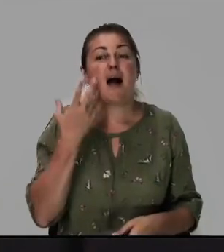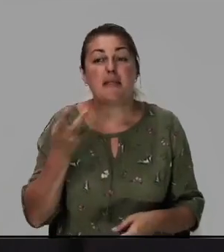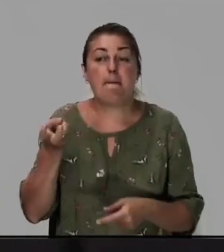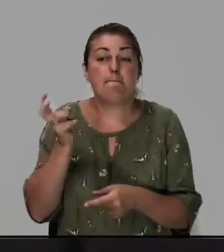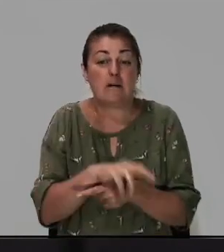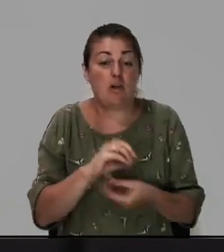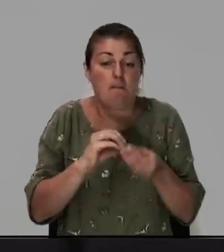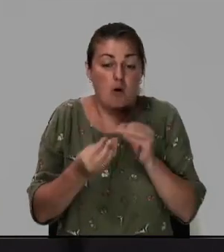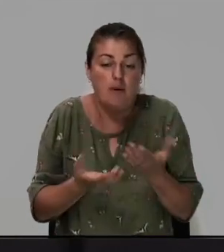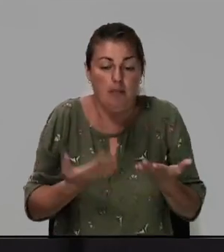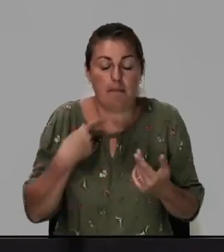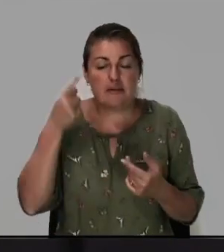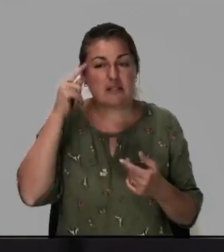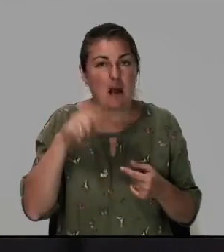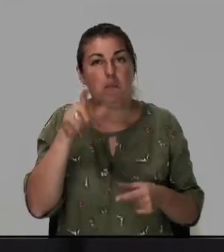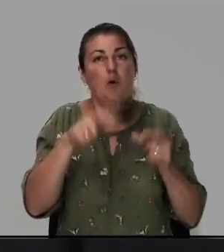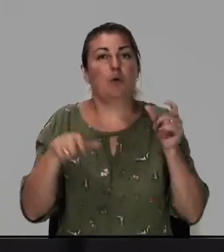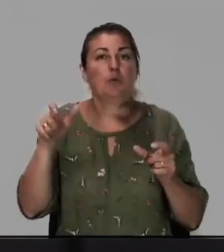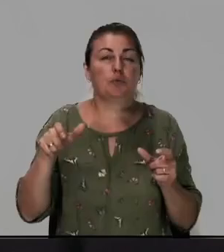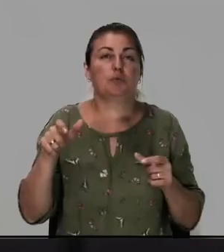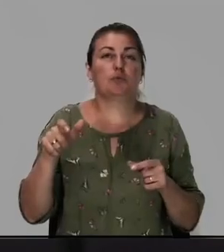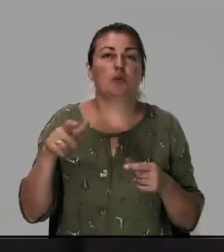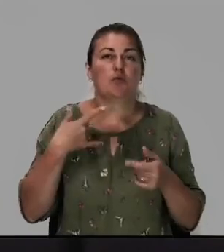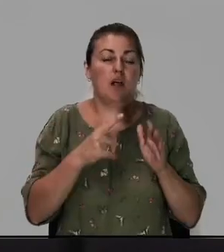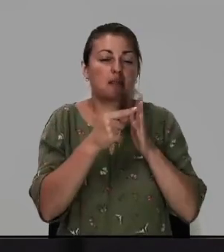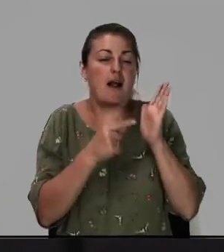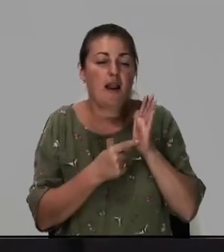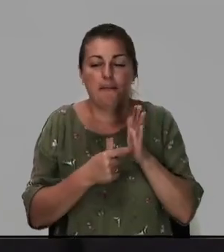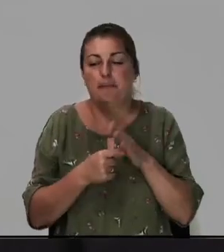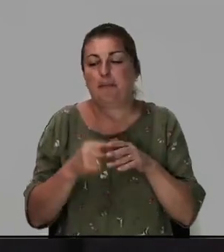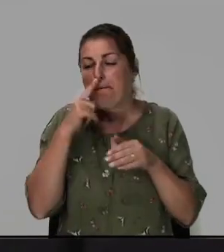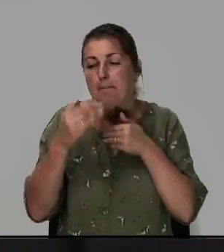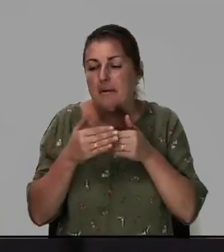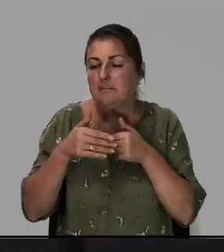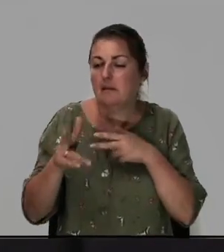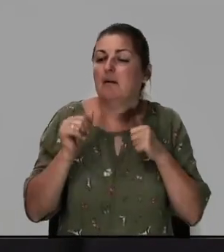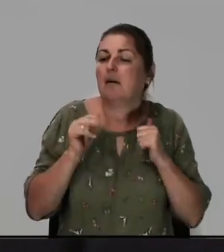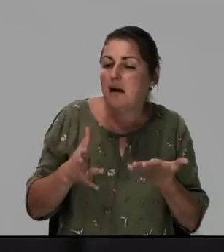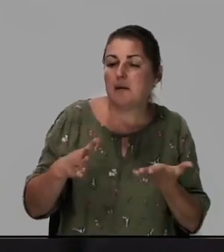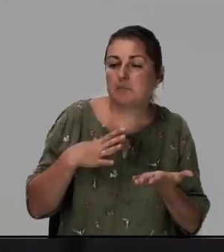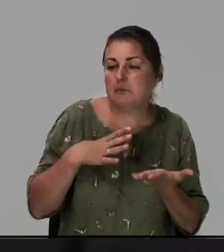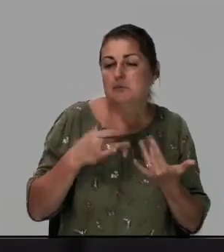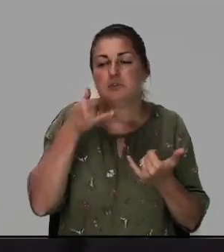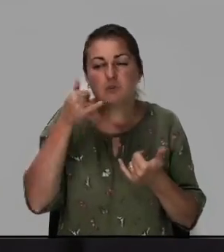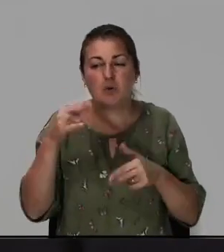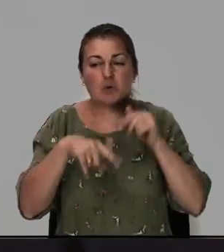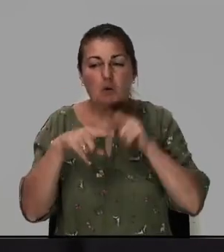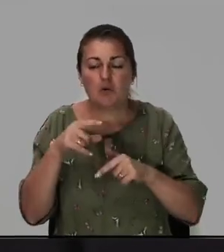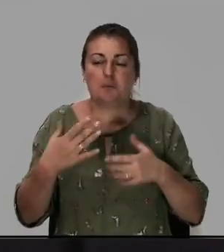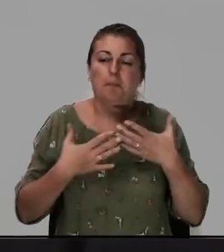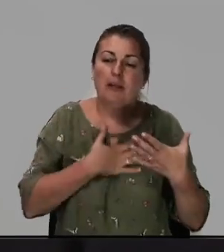проблема конечно мы знаем люди делятся с близкими как сегодня звонят с близкими